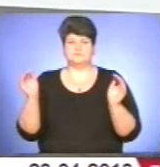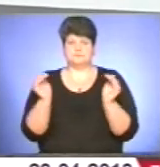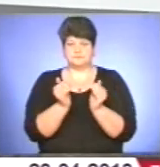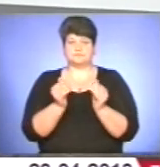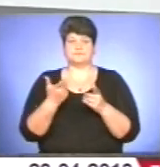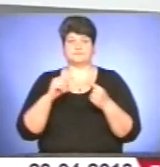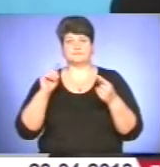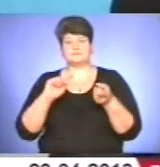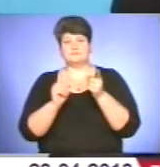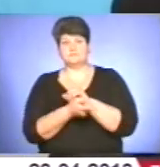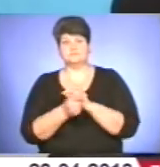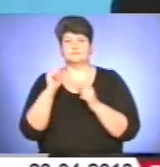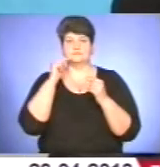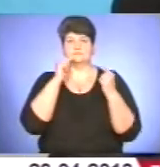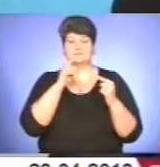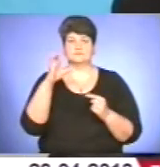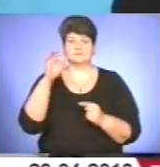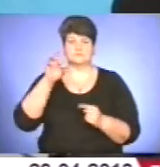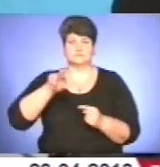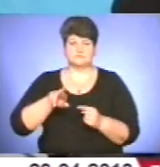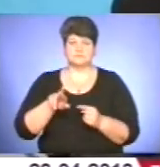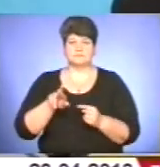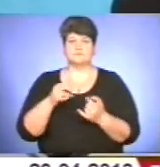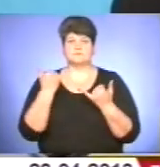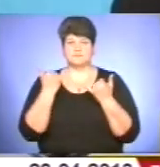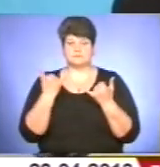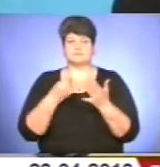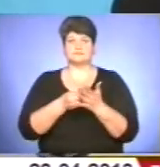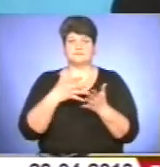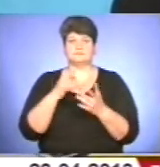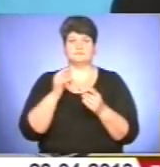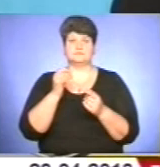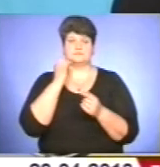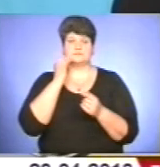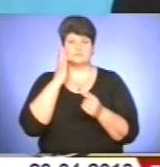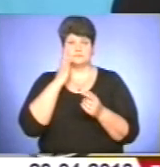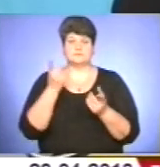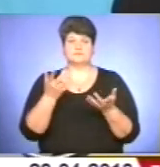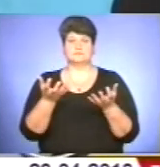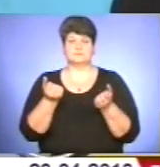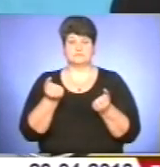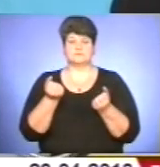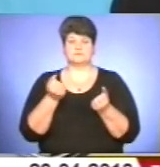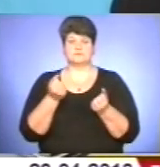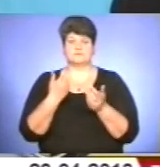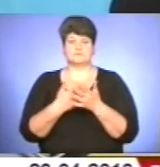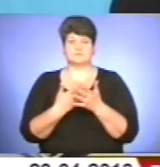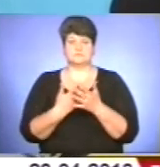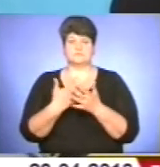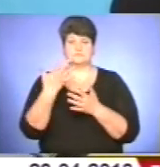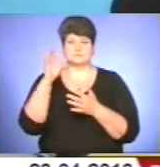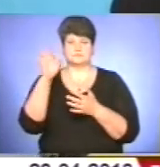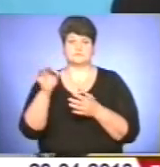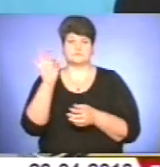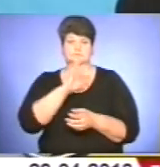рентабельними. Зараз ціна на цукру, щоб отримати хоча б 5% рентабельності, повинна бути на цукру не